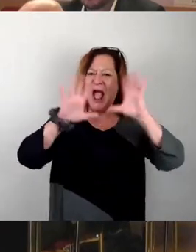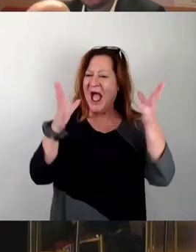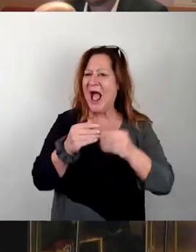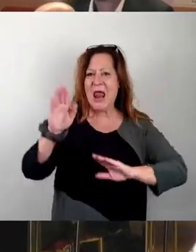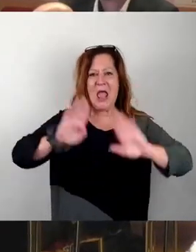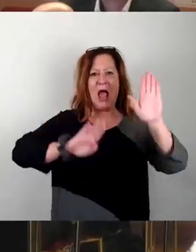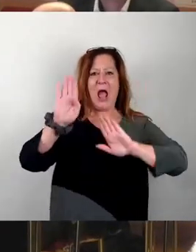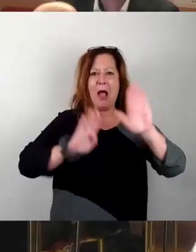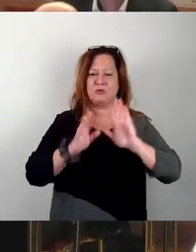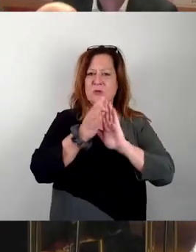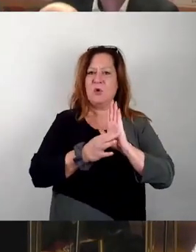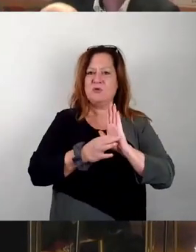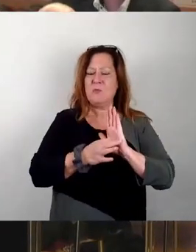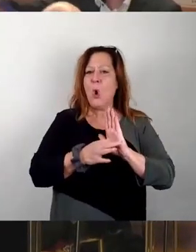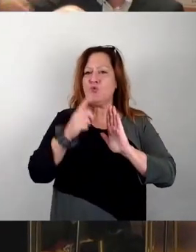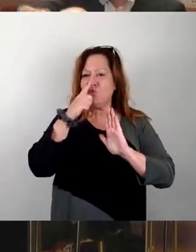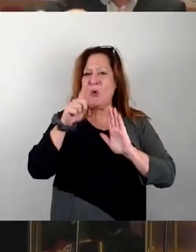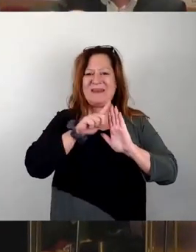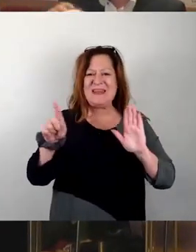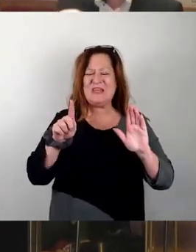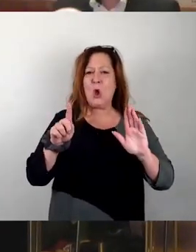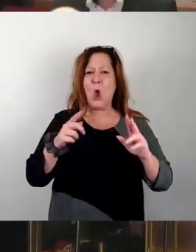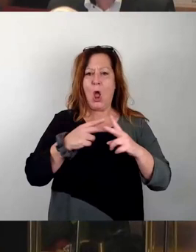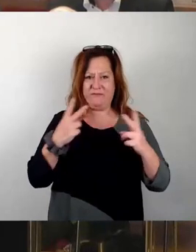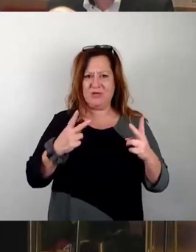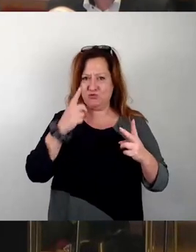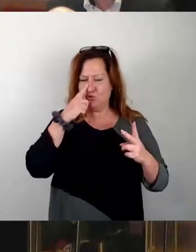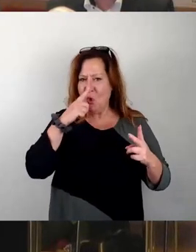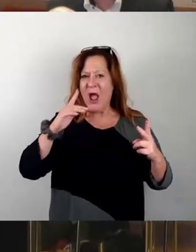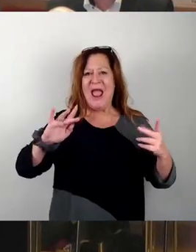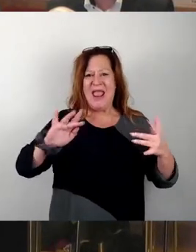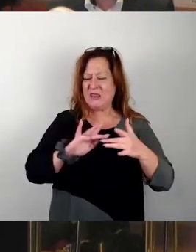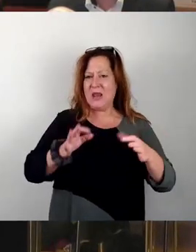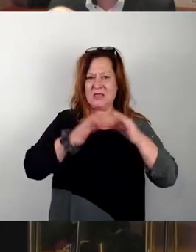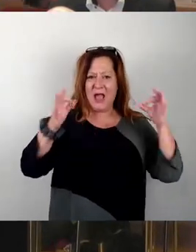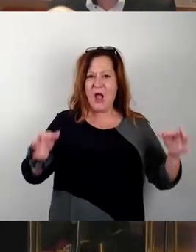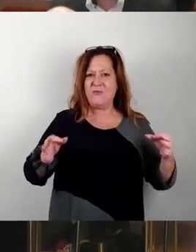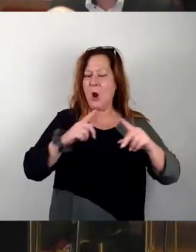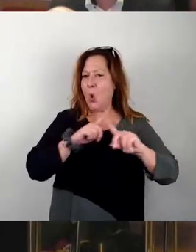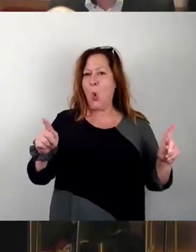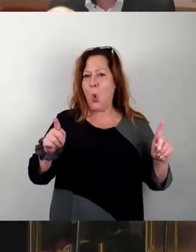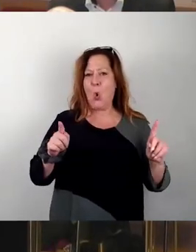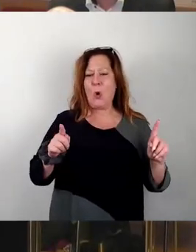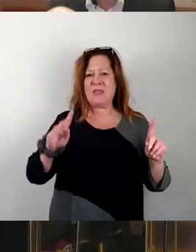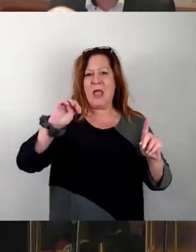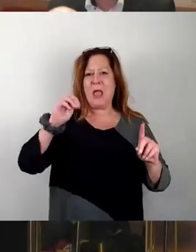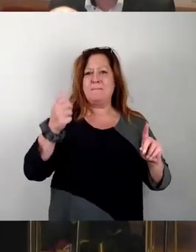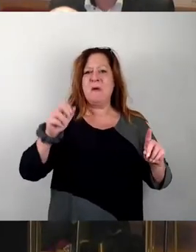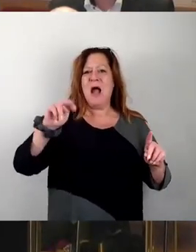öffentlichen einsehbar. Sie müssen das Internet aufmachen. Ich bin die ganze Zeit hier drauf, ohne Mandatus-App. Und deswegen meine ich, wäre